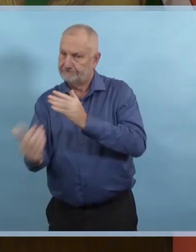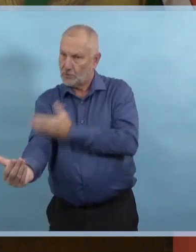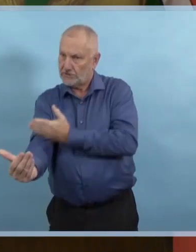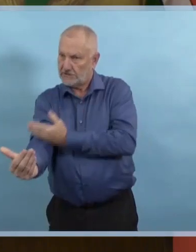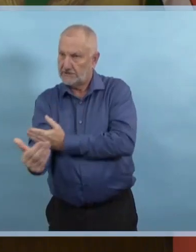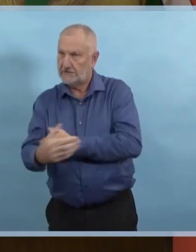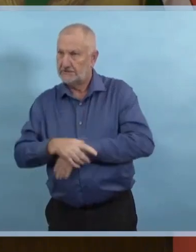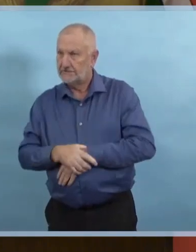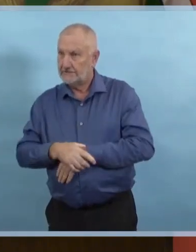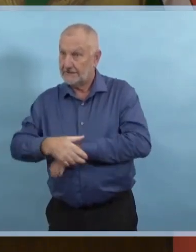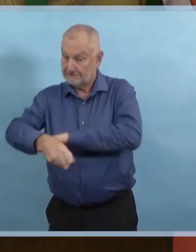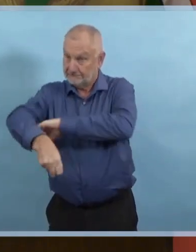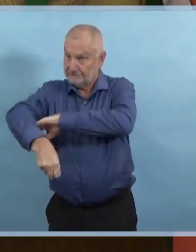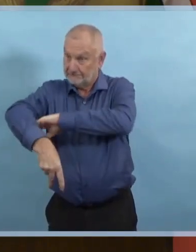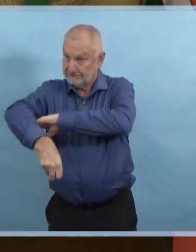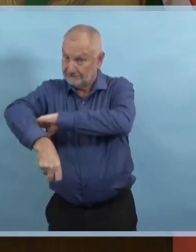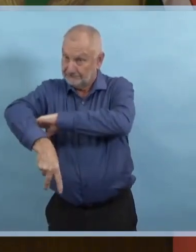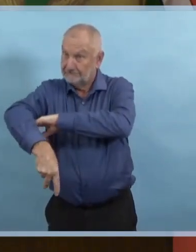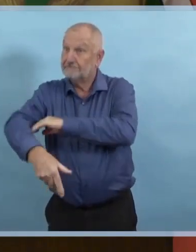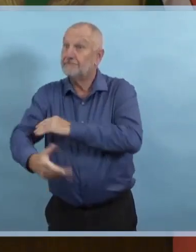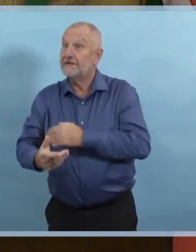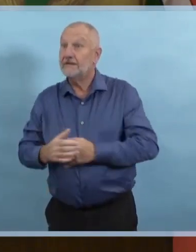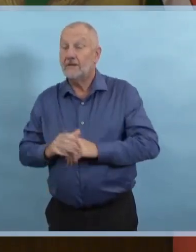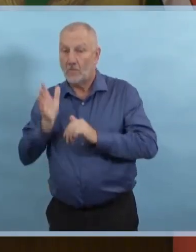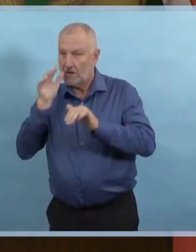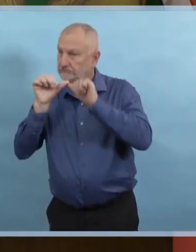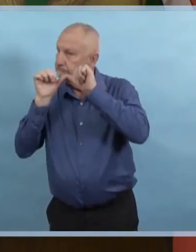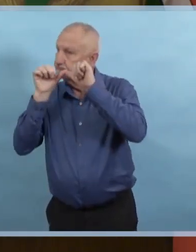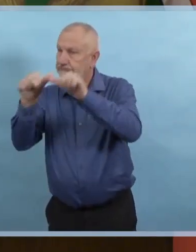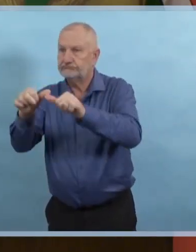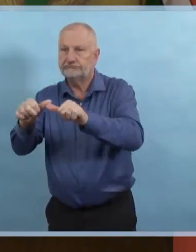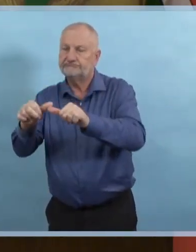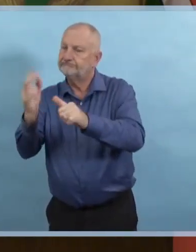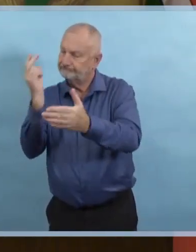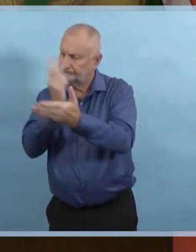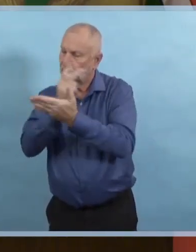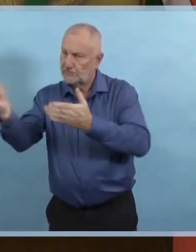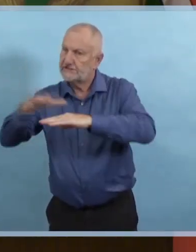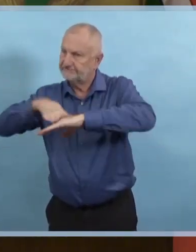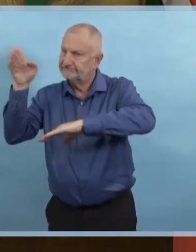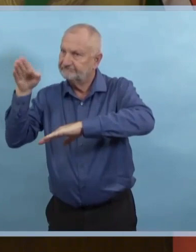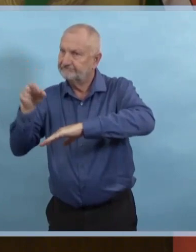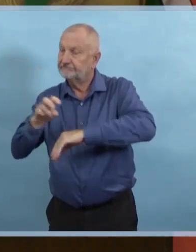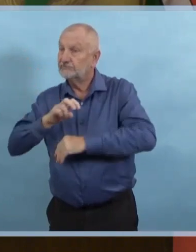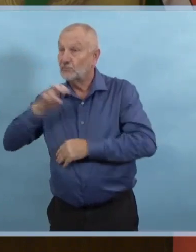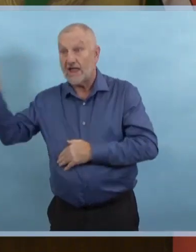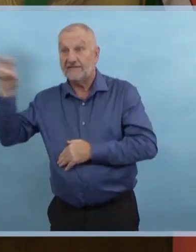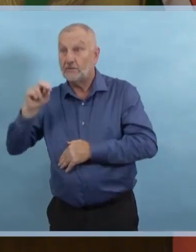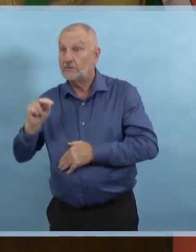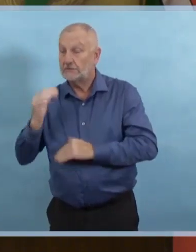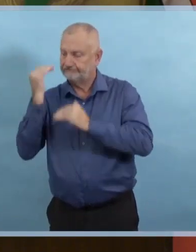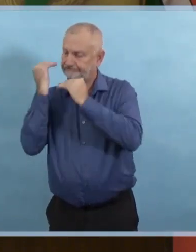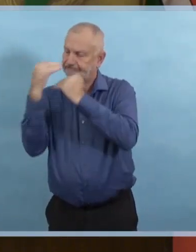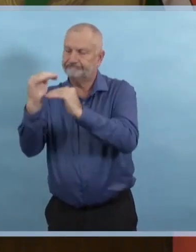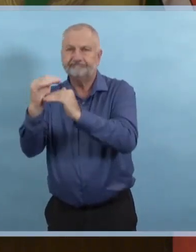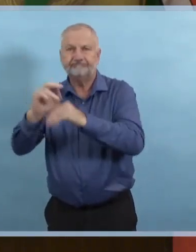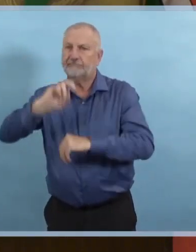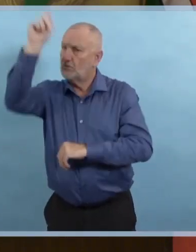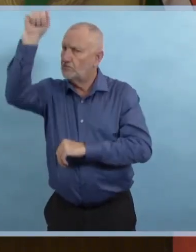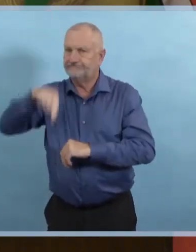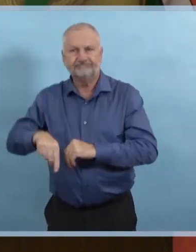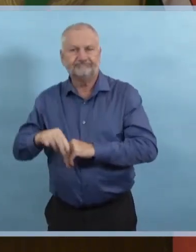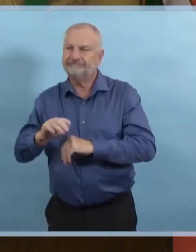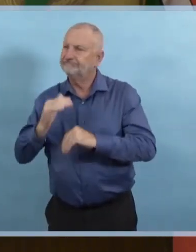déplacement restent en place et ne sont pas modifiées. Ces restrictions comprennent la réduction de la taille des rassemblements, la